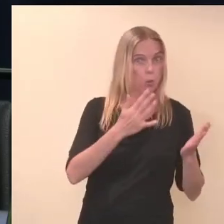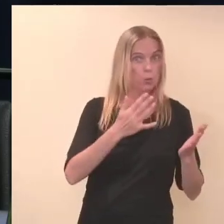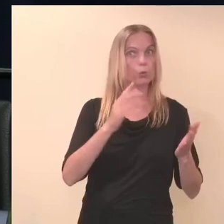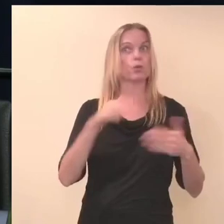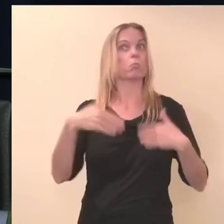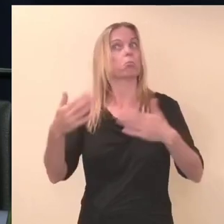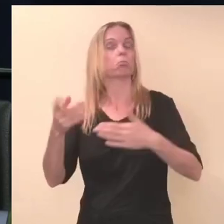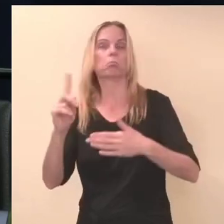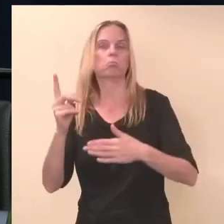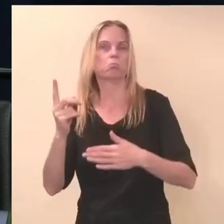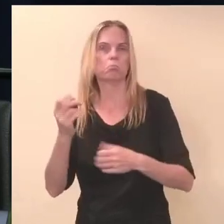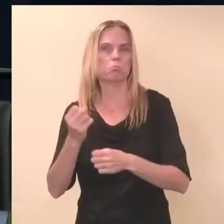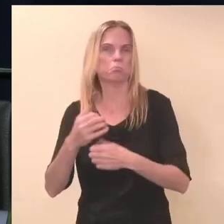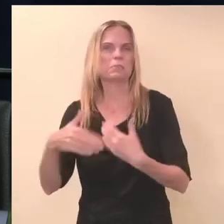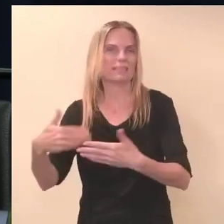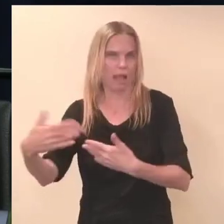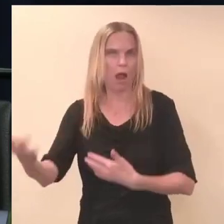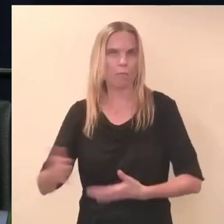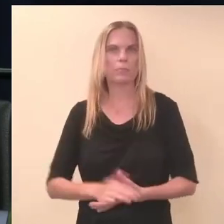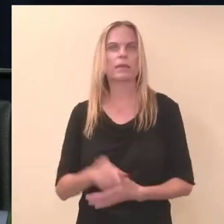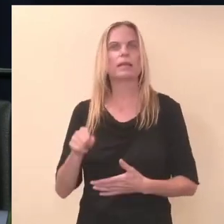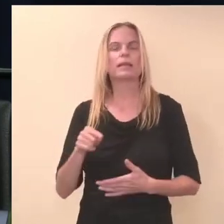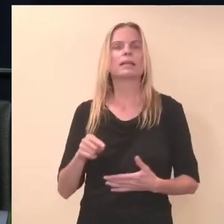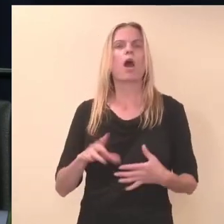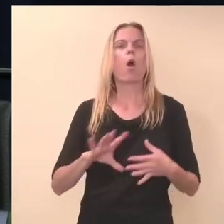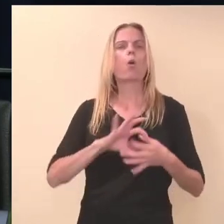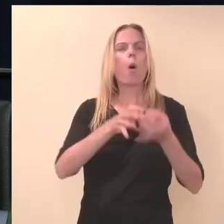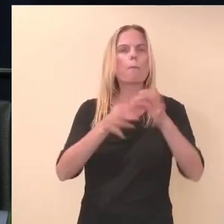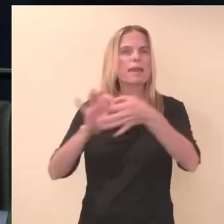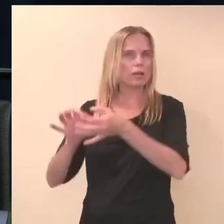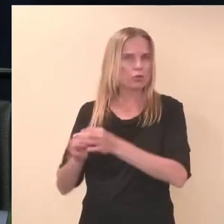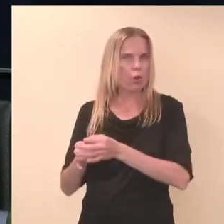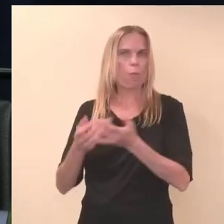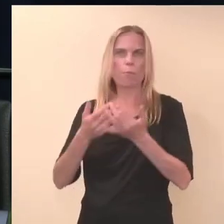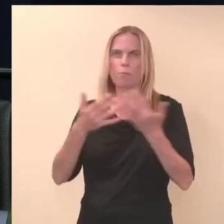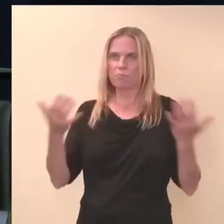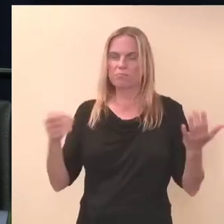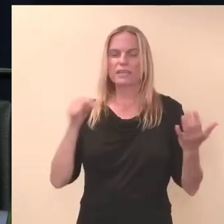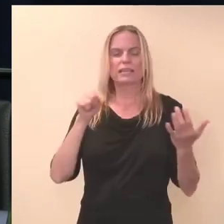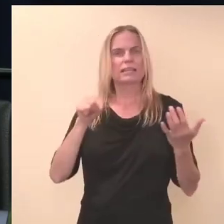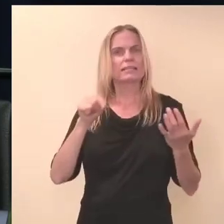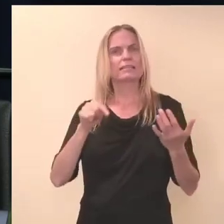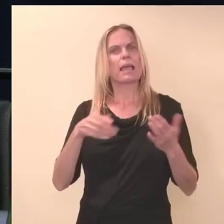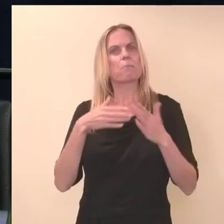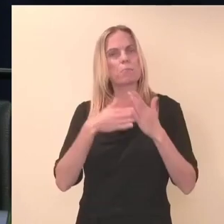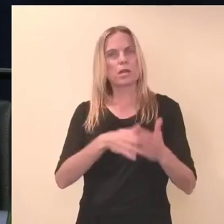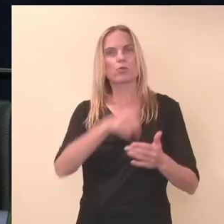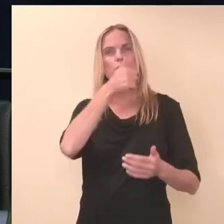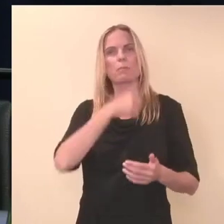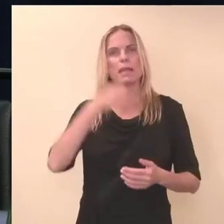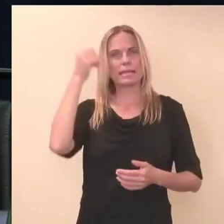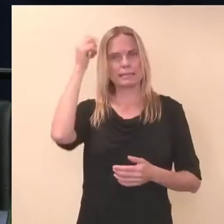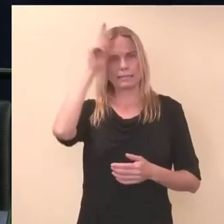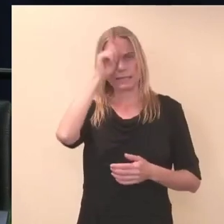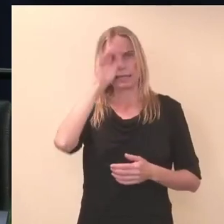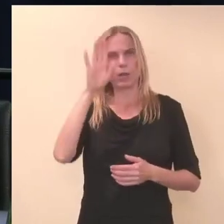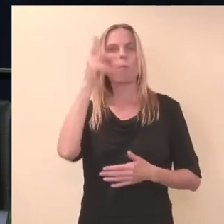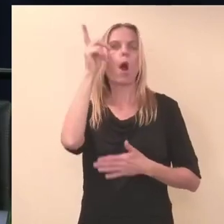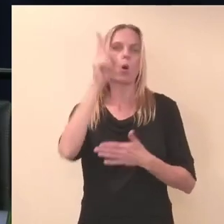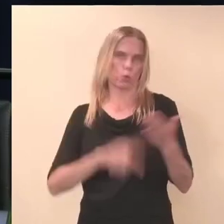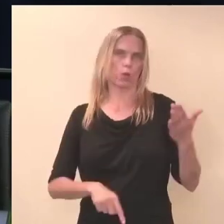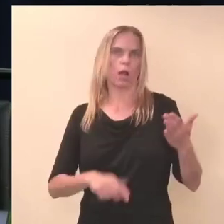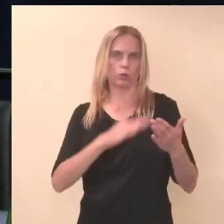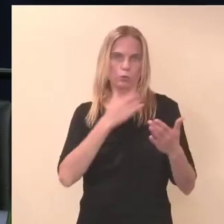See on kombinatsioon väga erinevatest asjadest, mis kokkuvõttes õnestab Eesti riigi usaldusväärsust. Rääkimata siis, kui me räägime siin